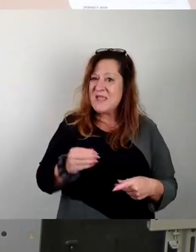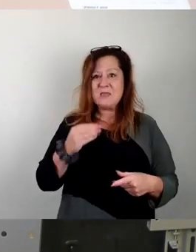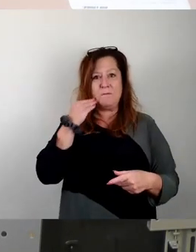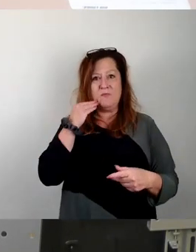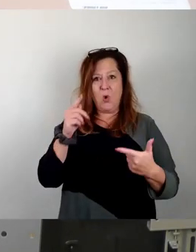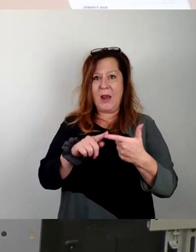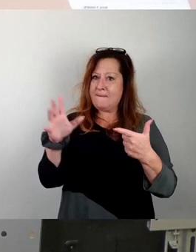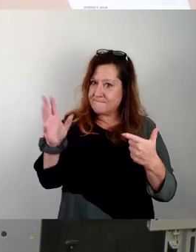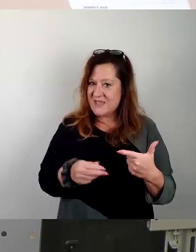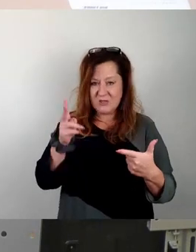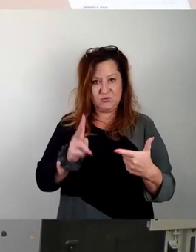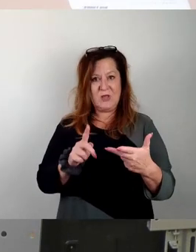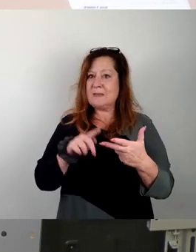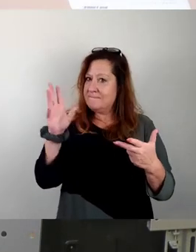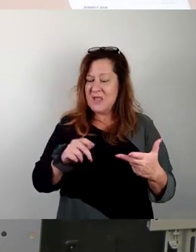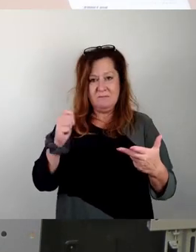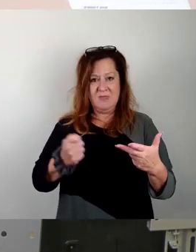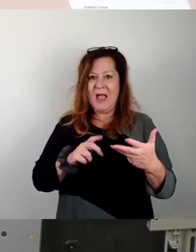den Betreibern und der Polizei.